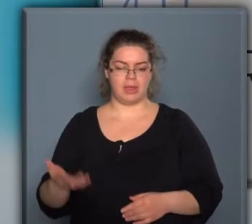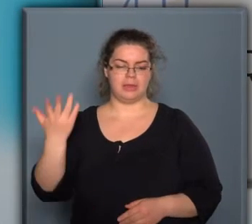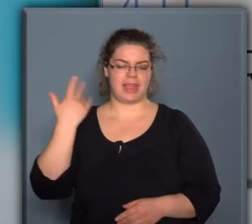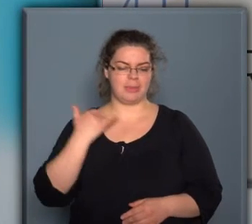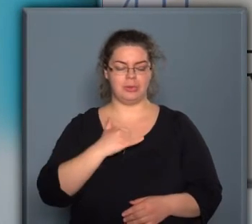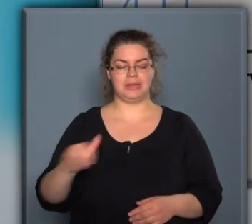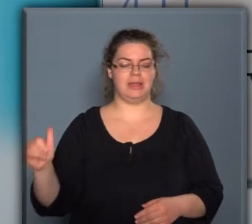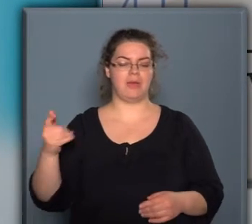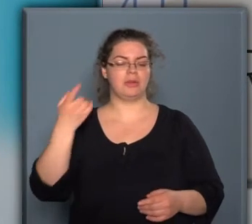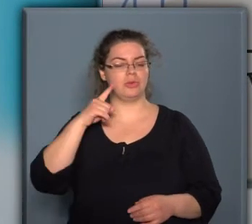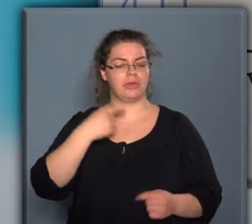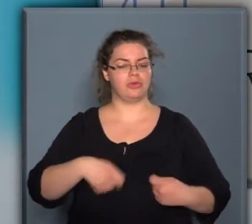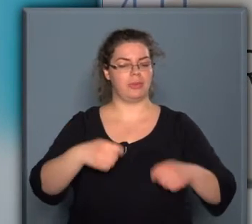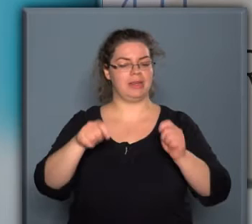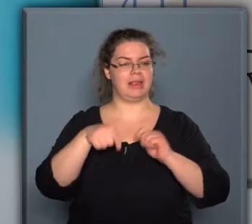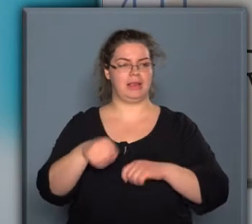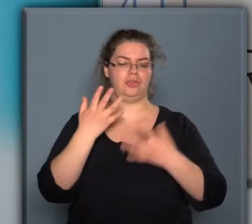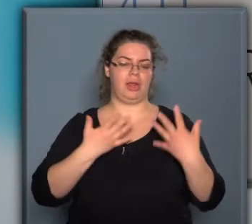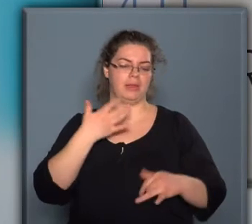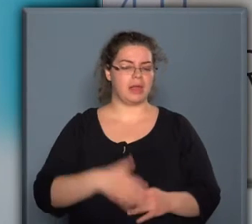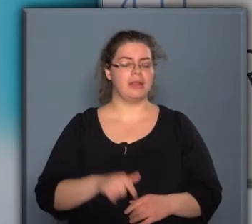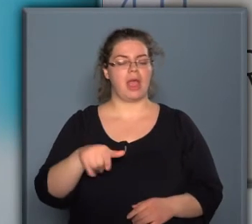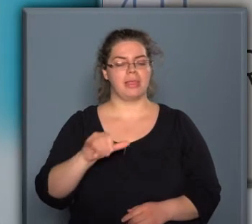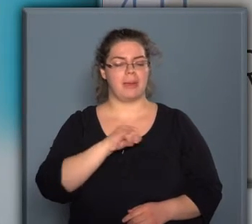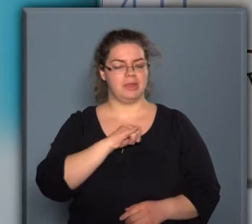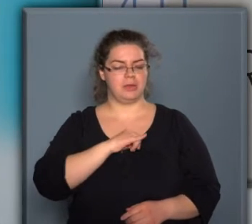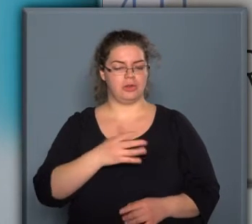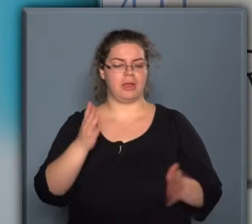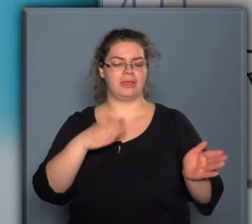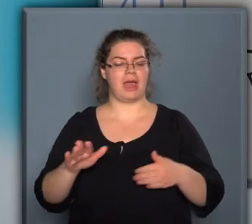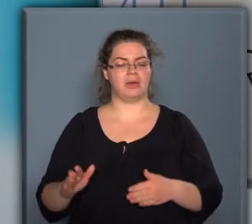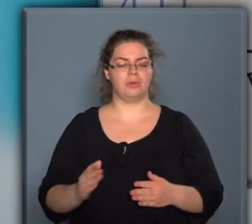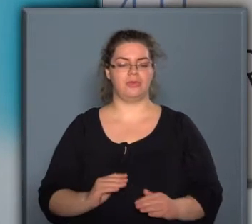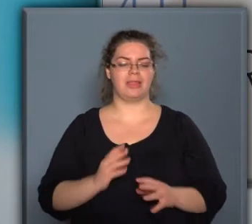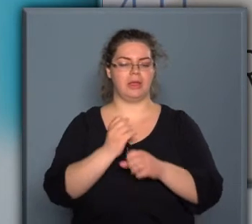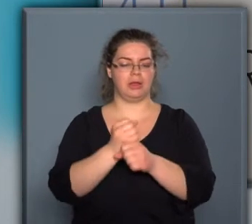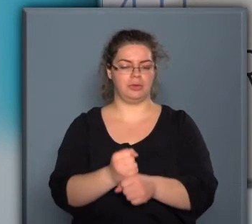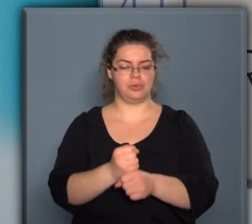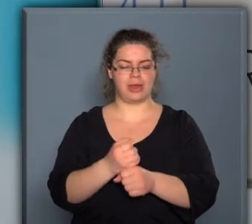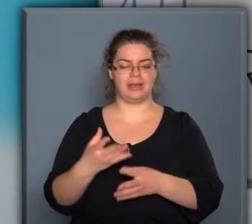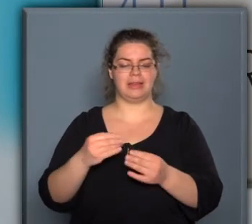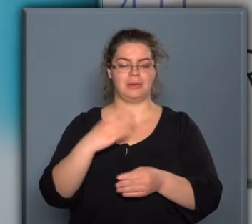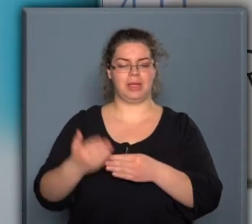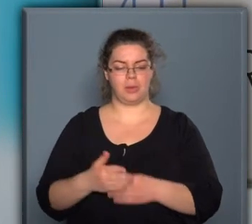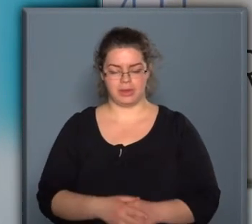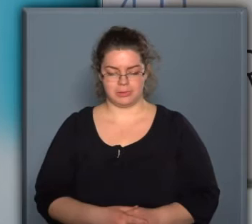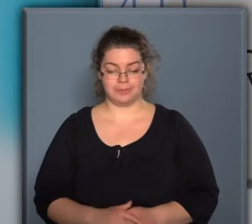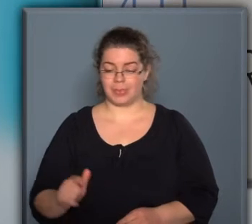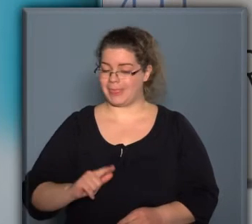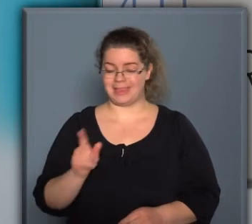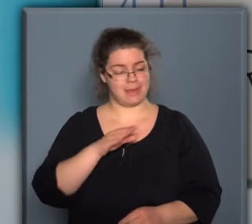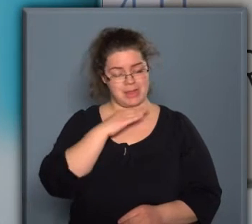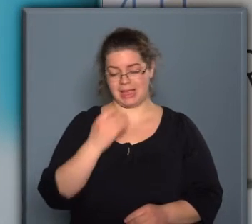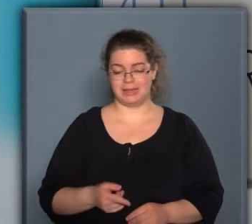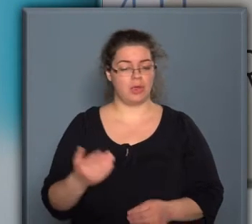tudatos építkezésének az eredménye, és ezzel biztosítottuk gyárunk fenntarthatóságát termékoldalról. De